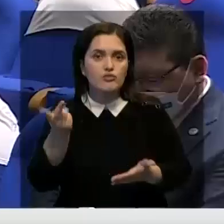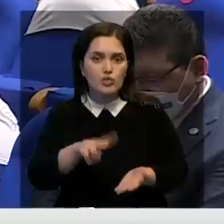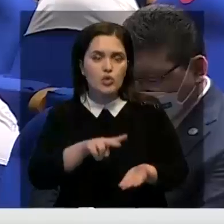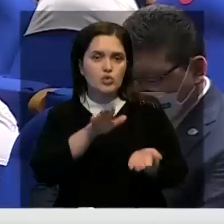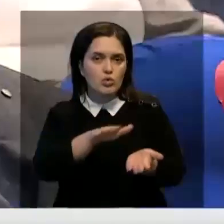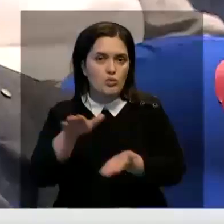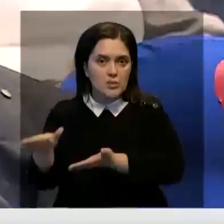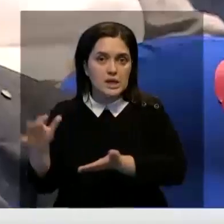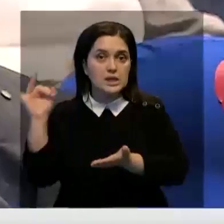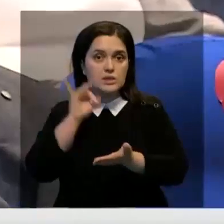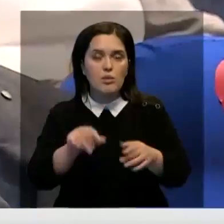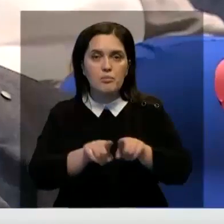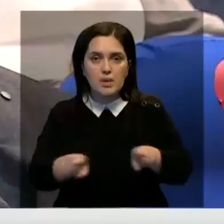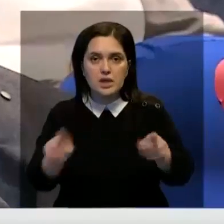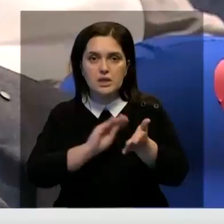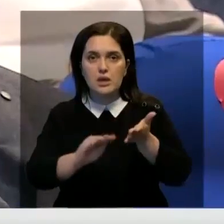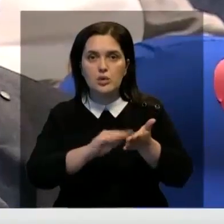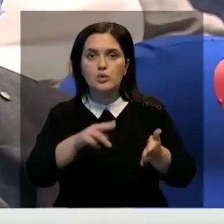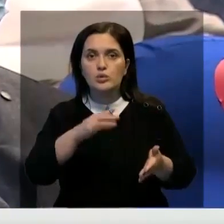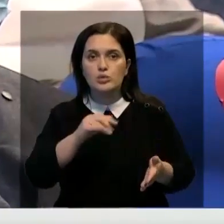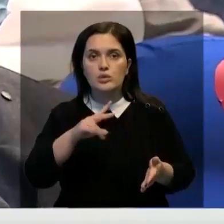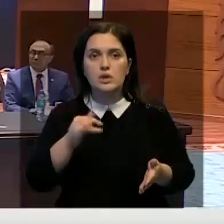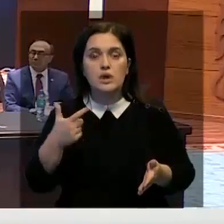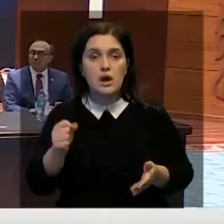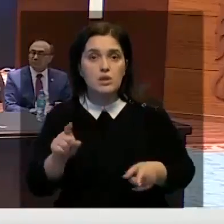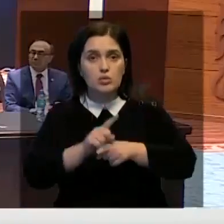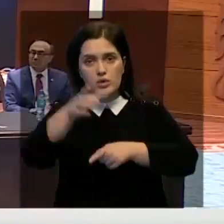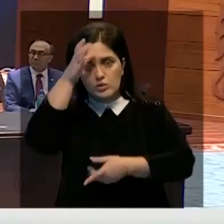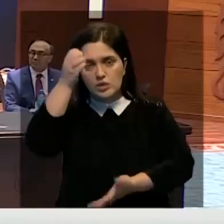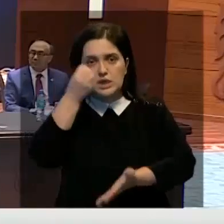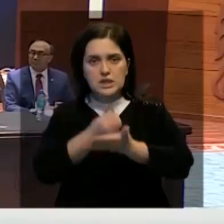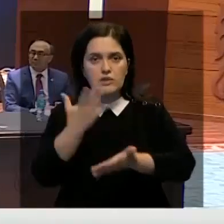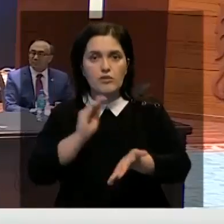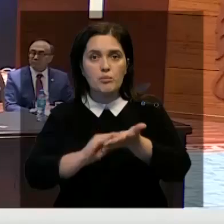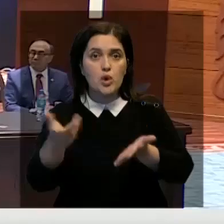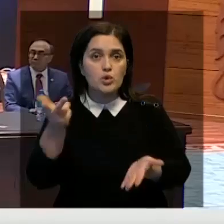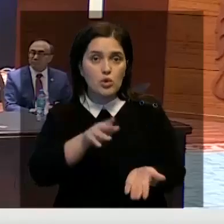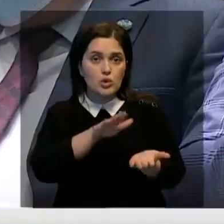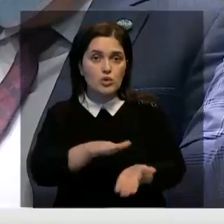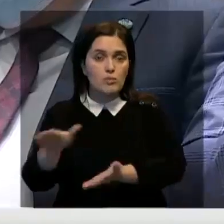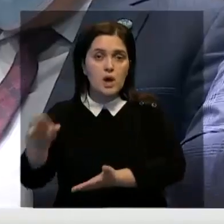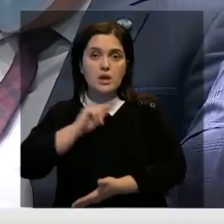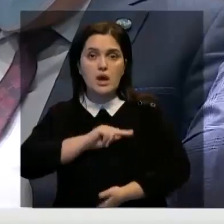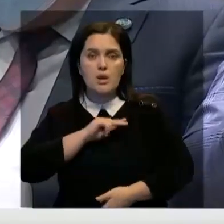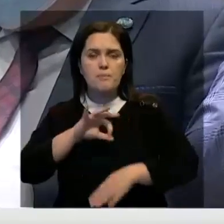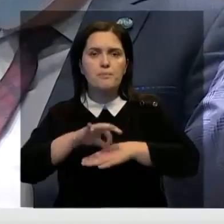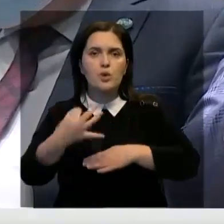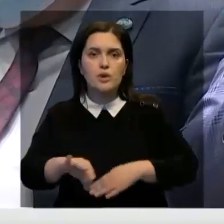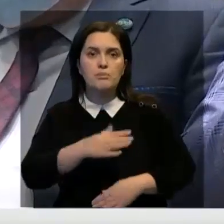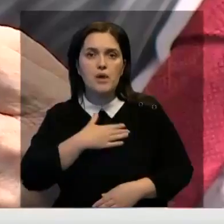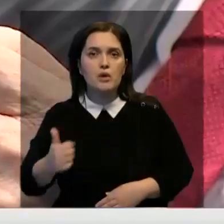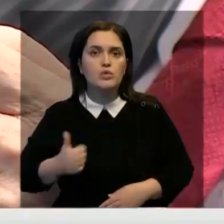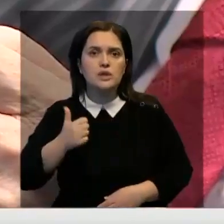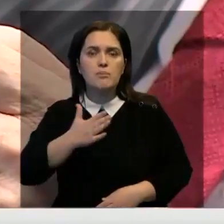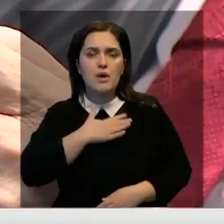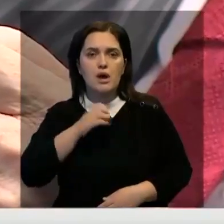двухтомного историка просветительского издания «Дулага», а также научную ценность его произведений. Трехтомная работа Журтпая «Боль моя, гордость моя,